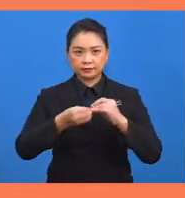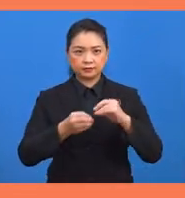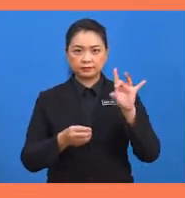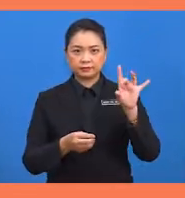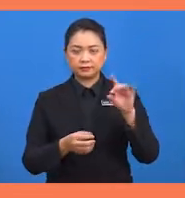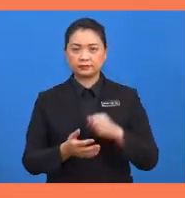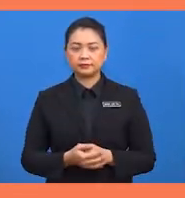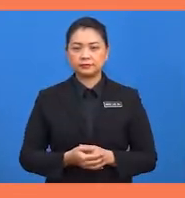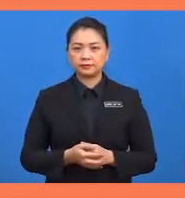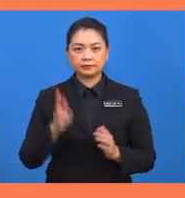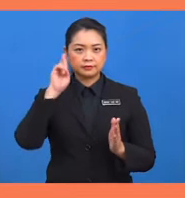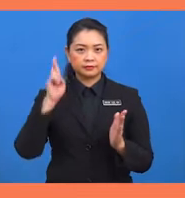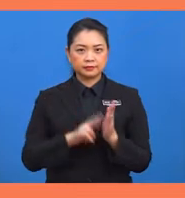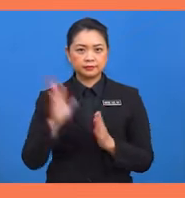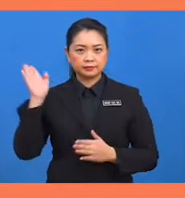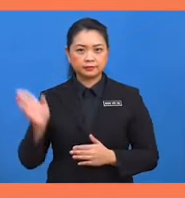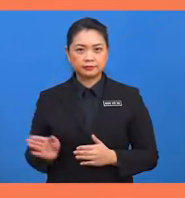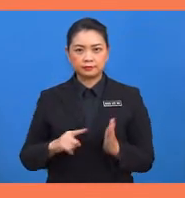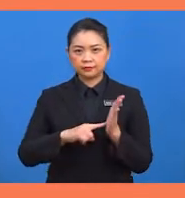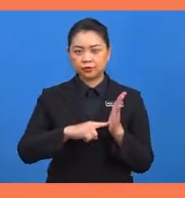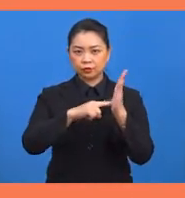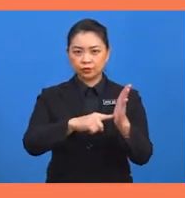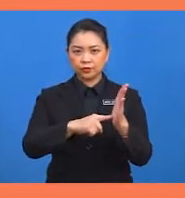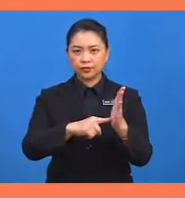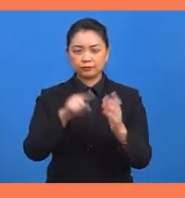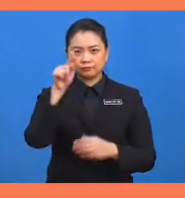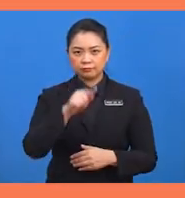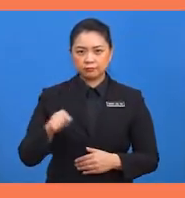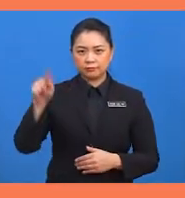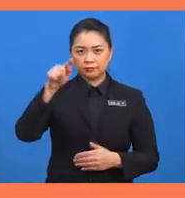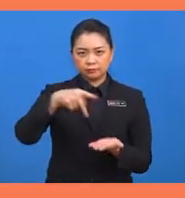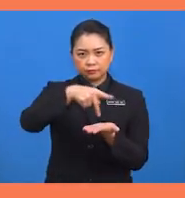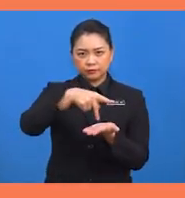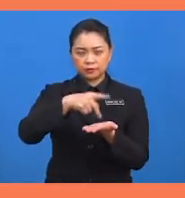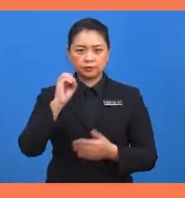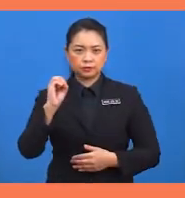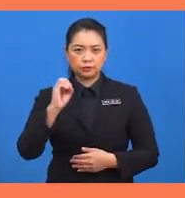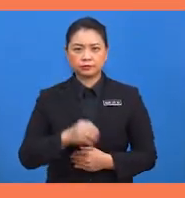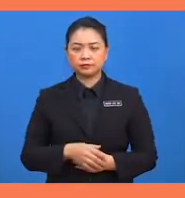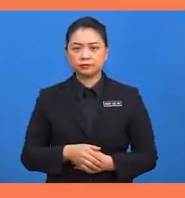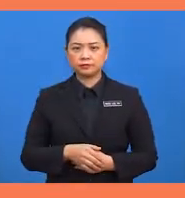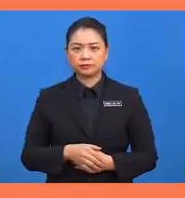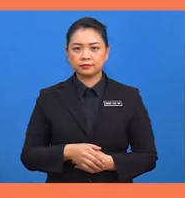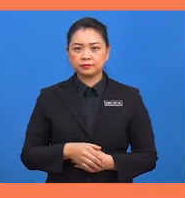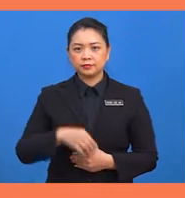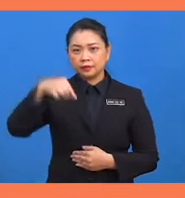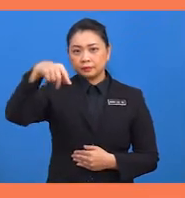ke-8. Rajah ini menunjukkan bulatan berpusat di O.